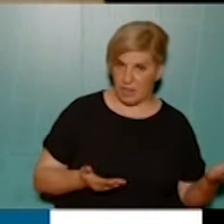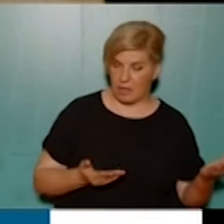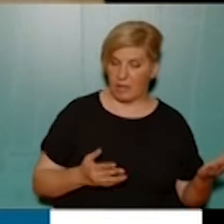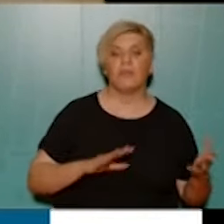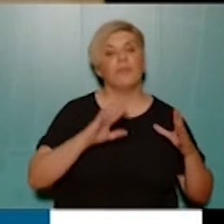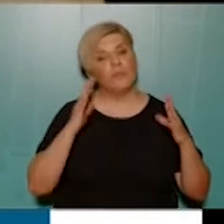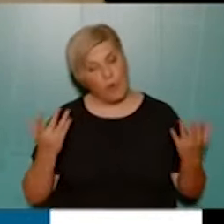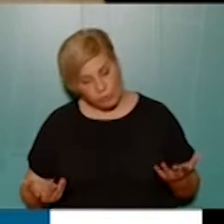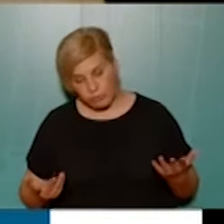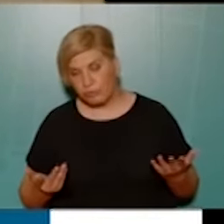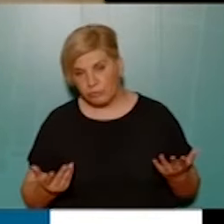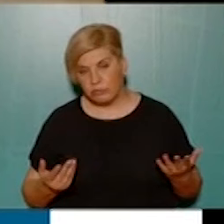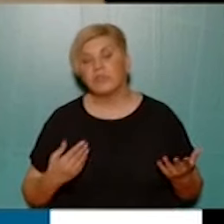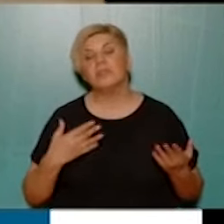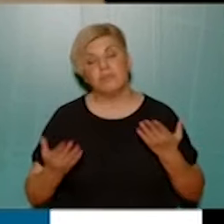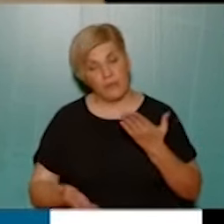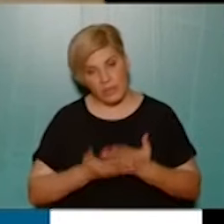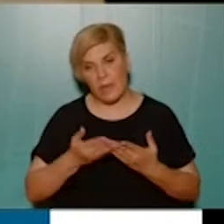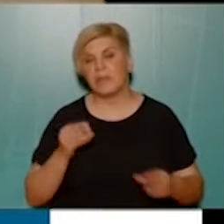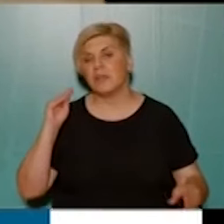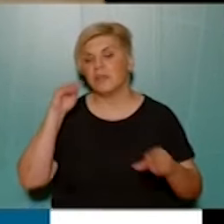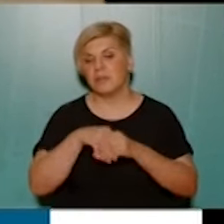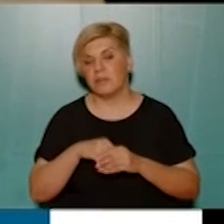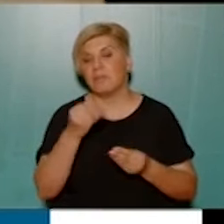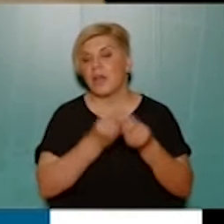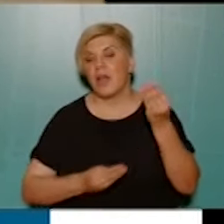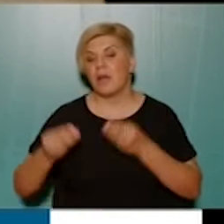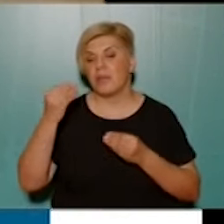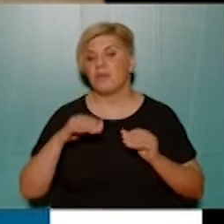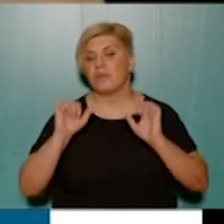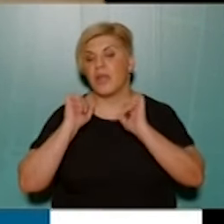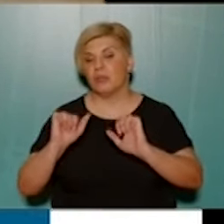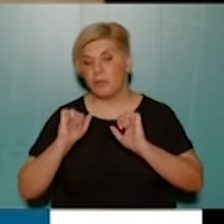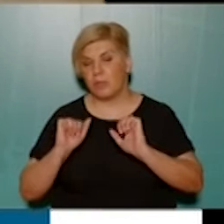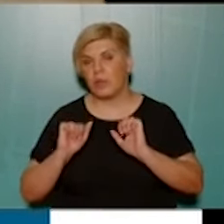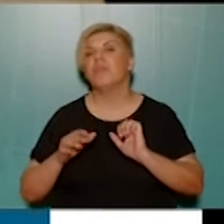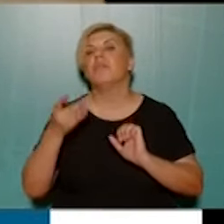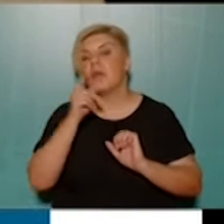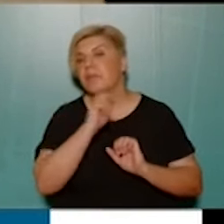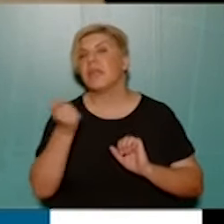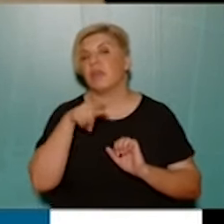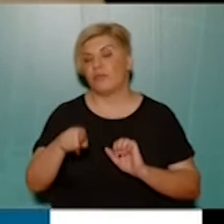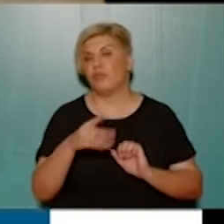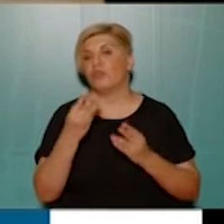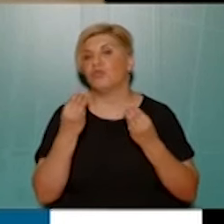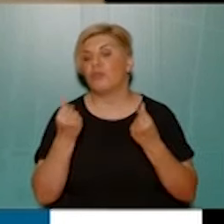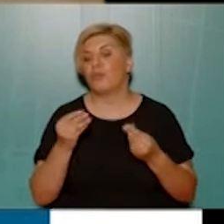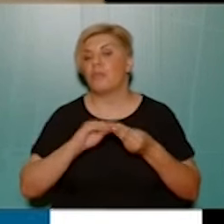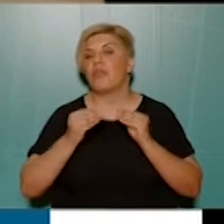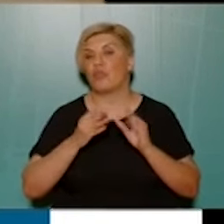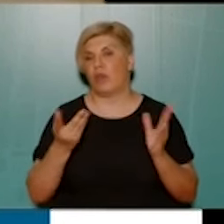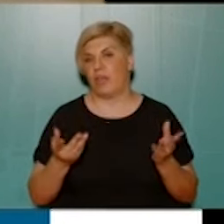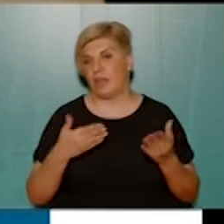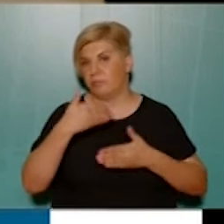είναι και το πόσο συμβάλλουμε, νομίζουμε, παραπάνω, πιέζουμε, έτσι ώστε να αποτραπούν τέτοιες αρνητικές